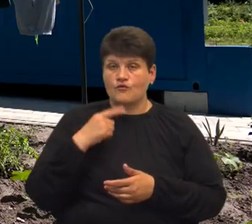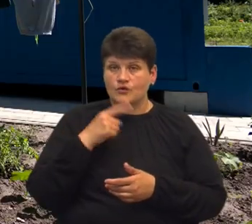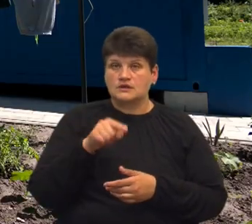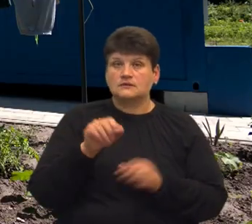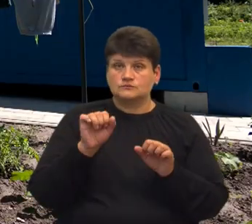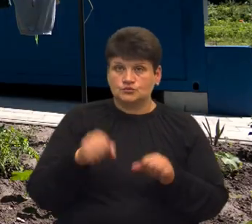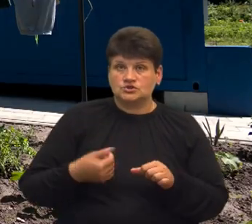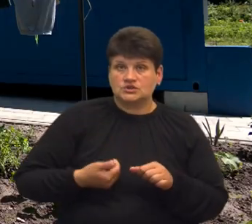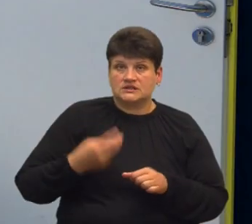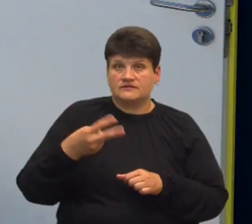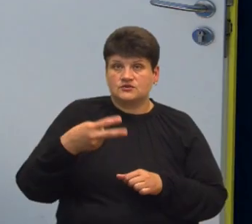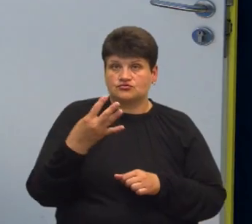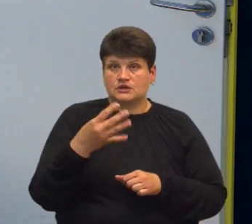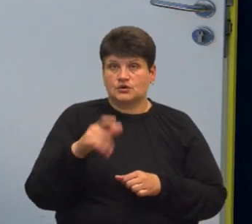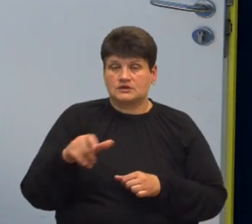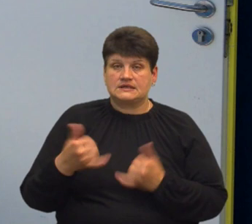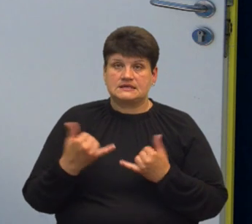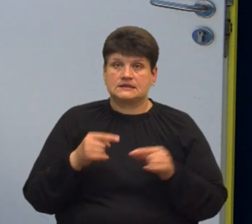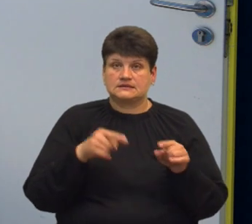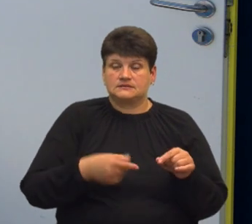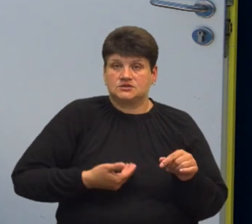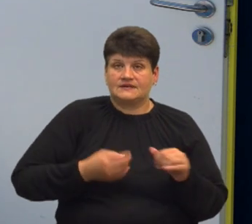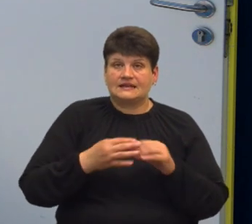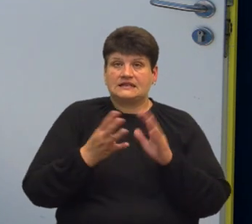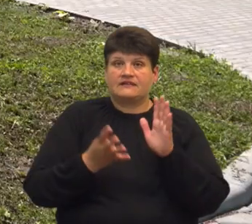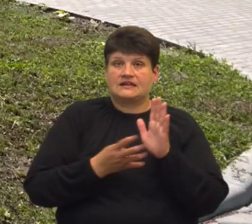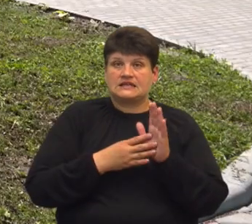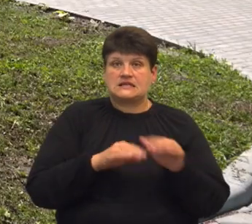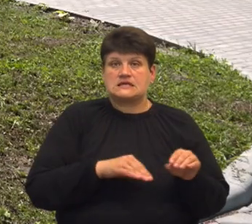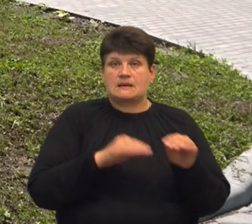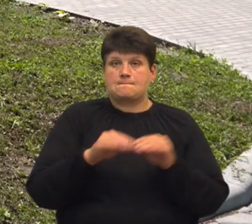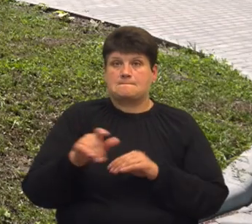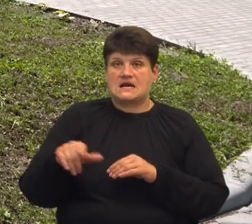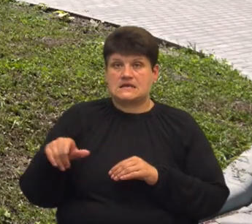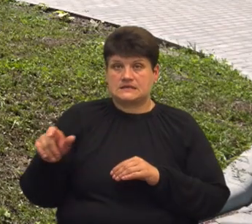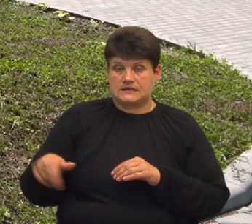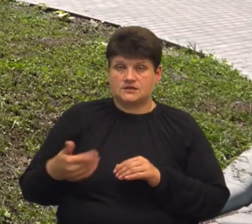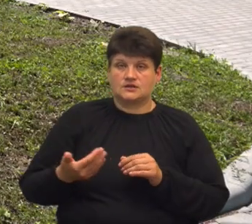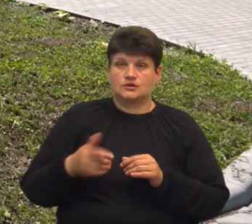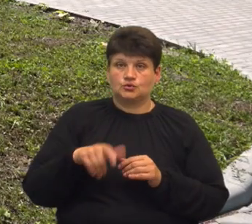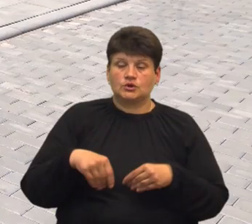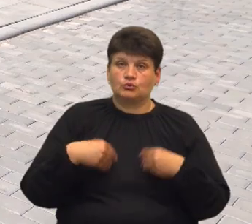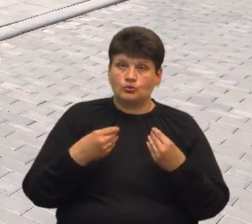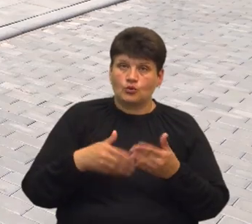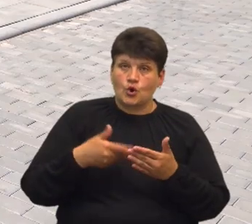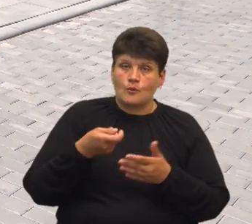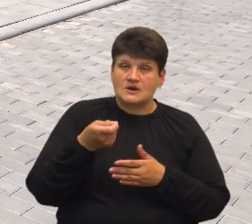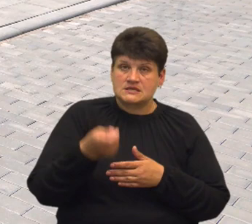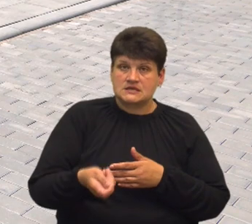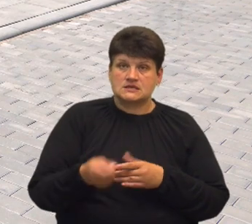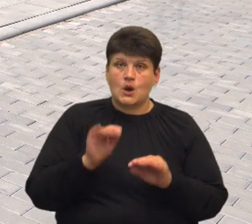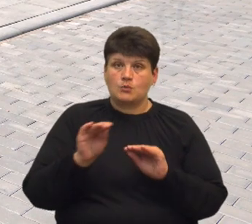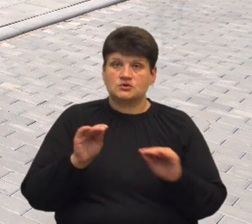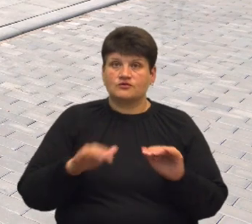на 24 людини. Наразі у ньому проживає 19 переселенців. Каже, жителі подають пропозиції щодо облаштування